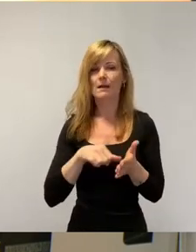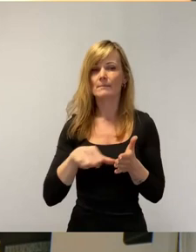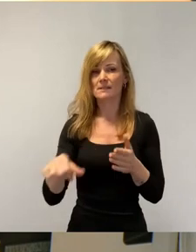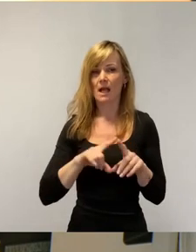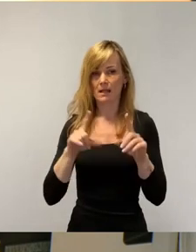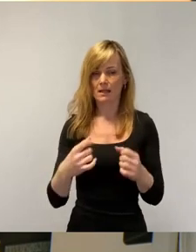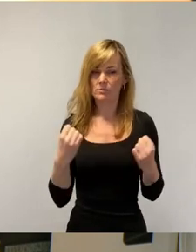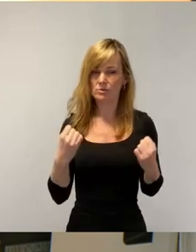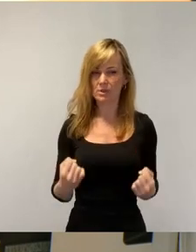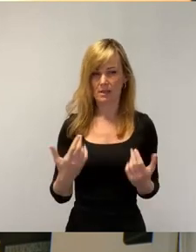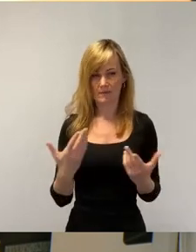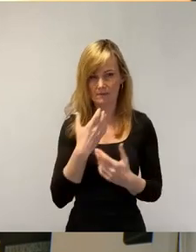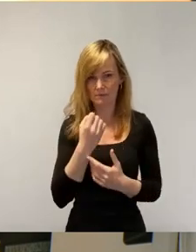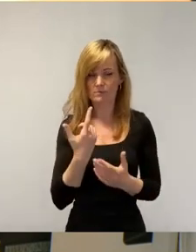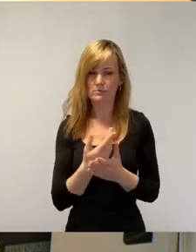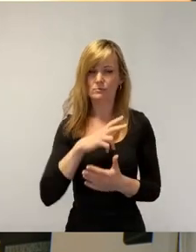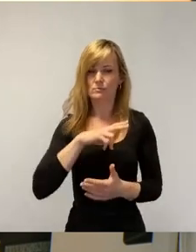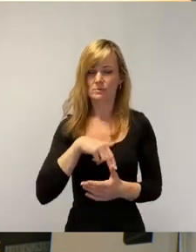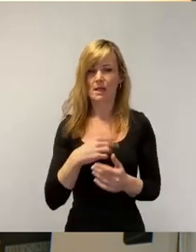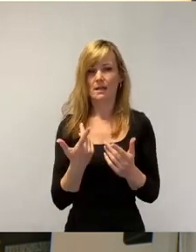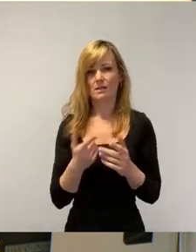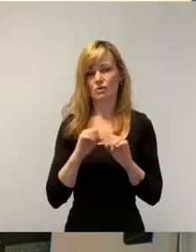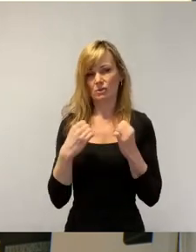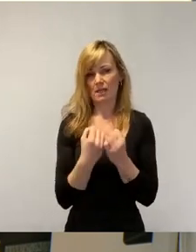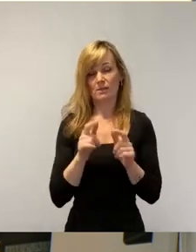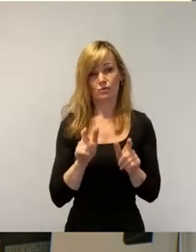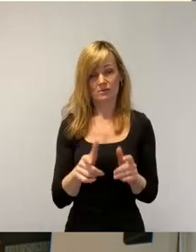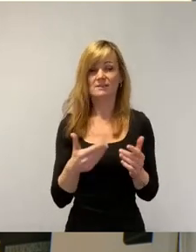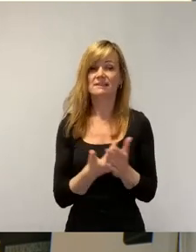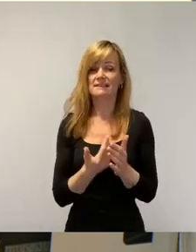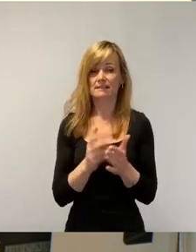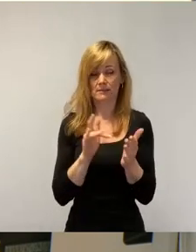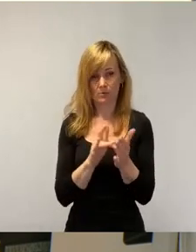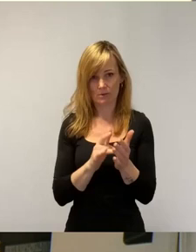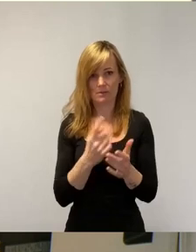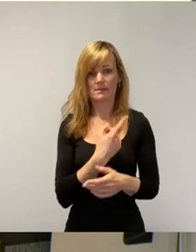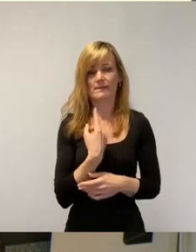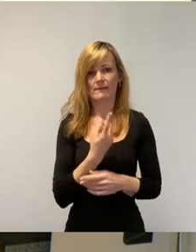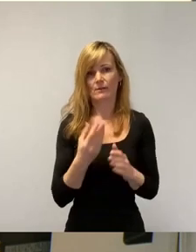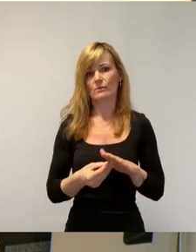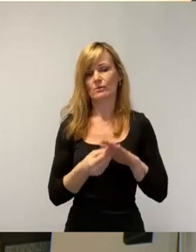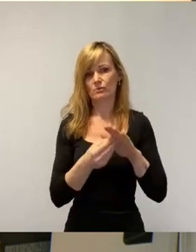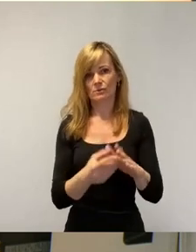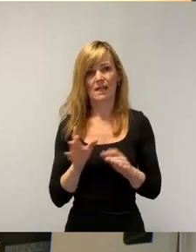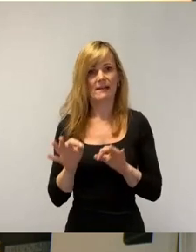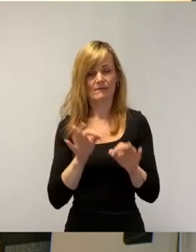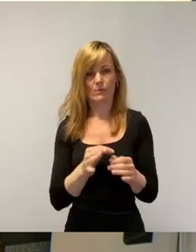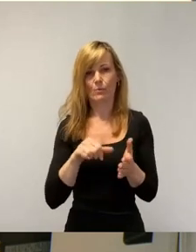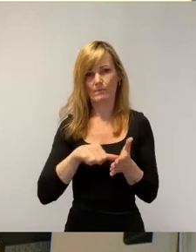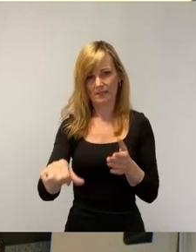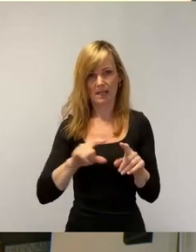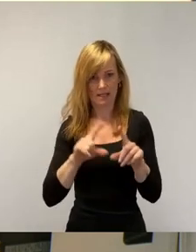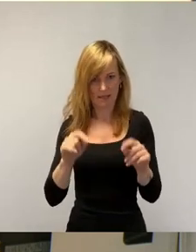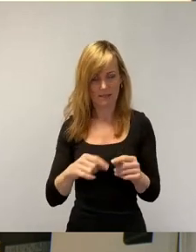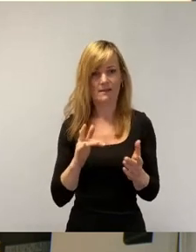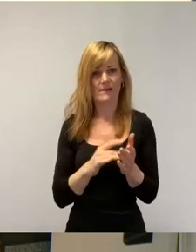um den Sozialstaat zu schützen. Und genau aus dem Grund unterstützen wir die Einführung der Bezahlkarte, weil unser